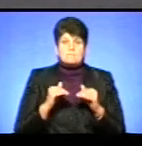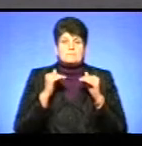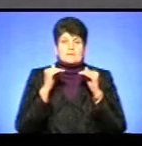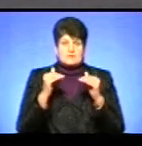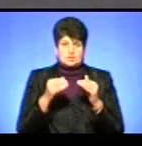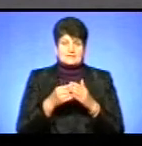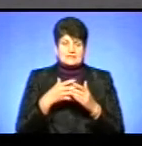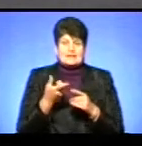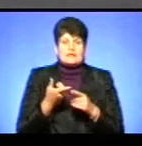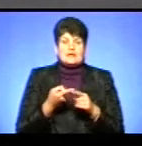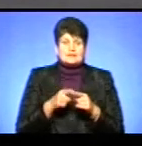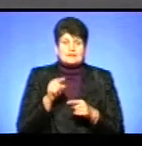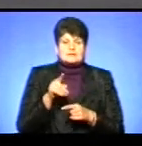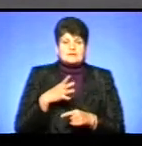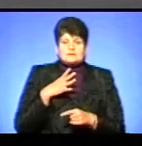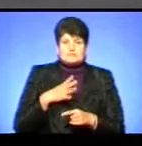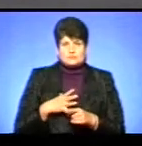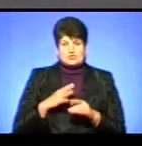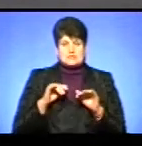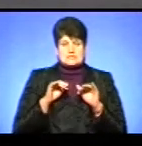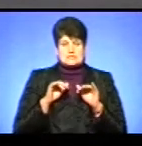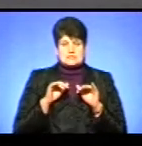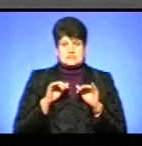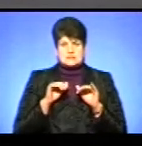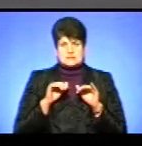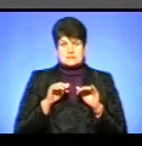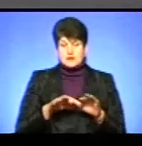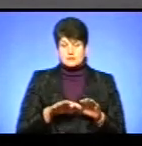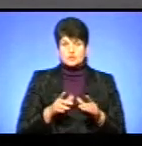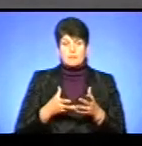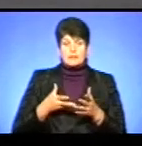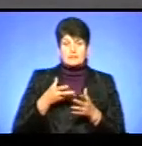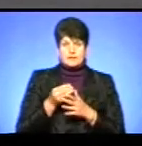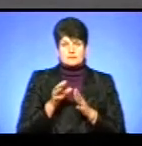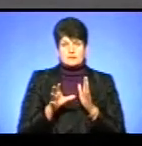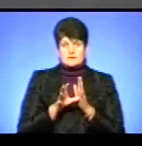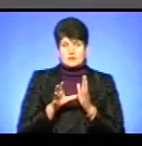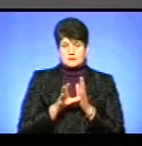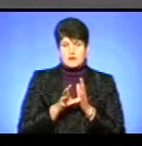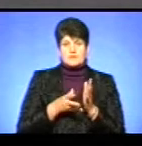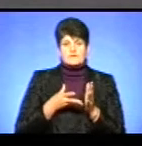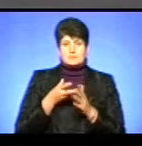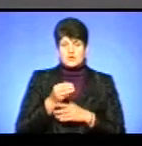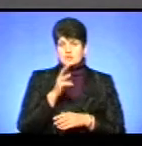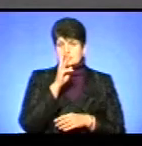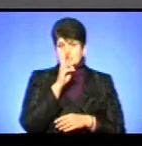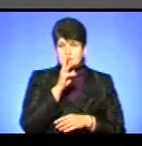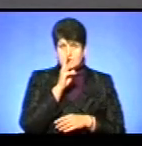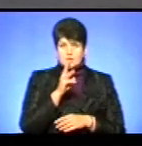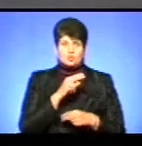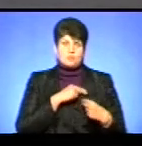для них – це вимушений захід. Тому що або платити за електроенергію, або виплачувати заробітню плату